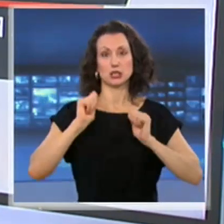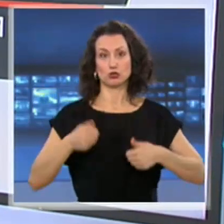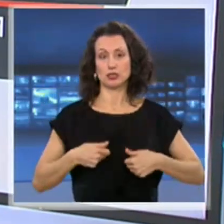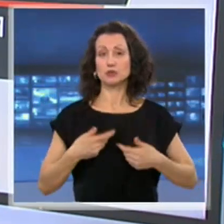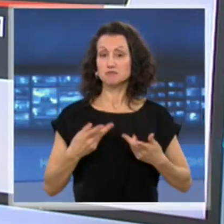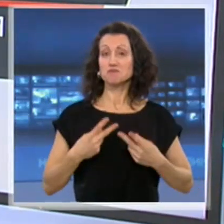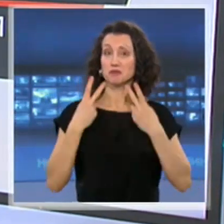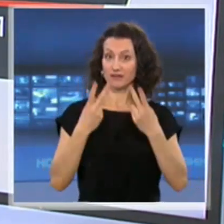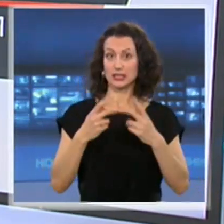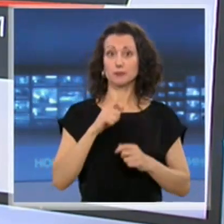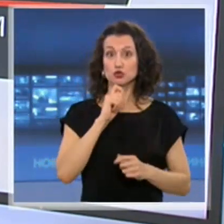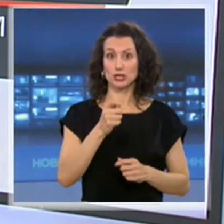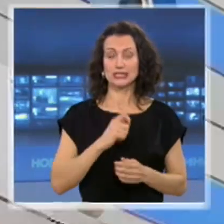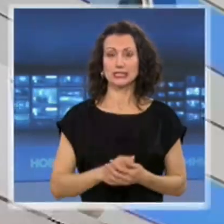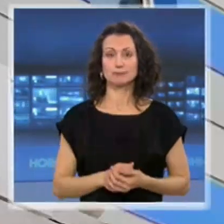Диан Герговски по тази тема.